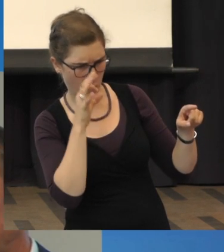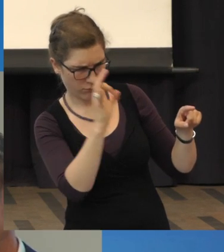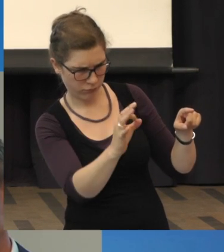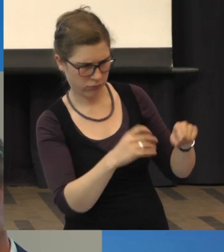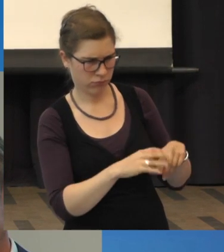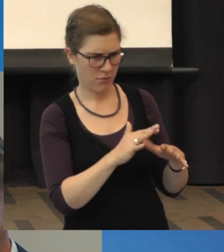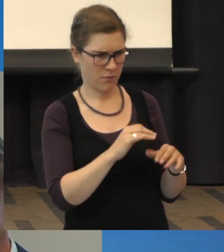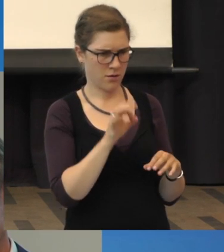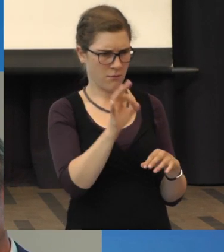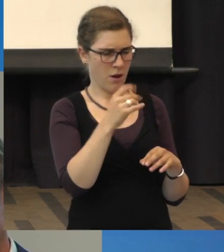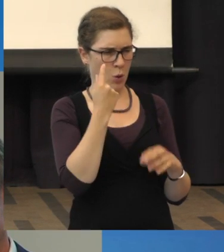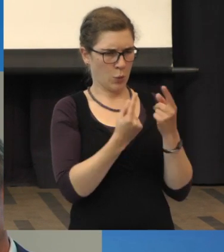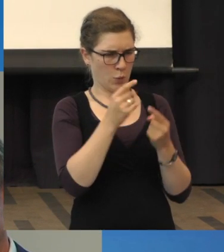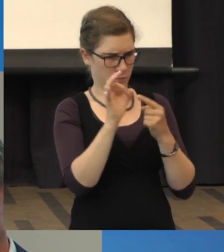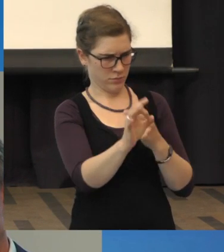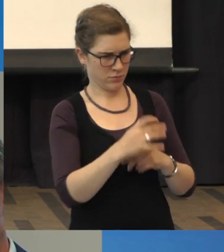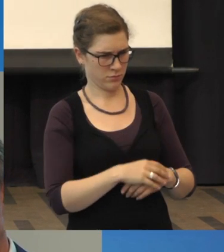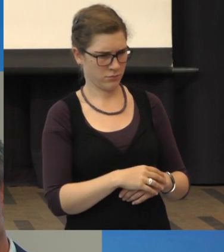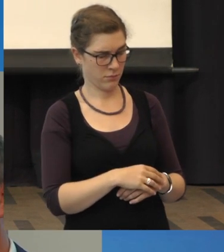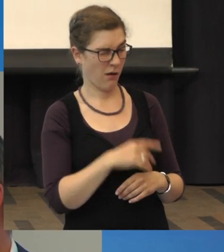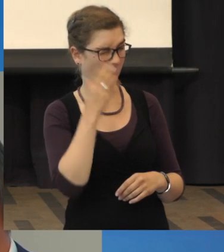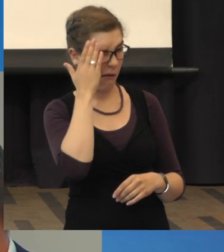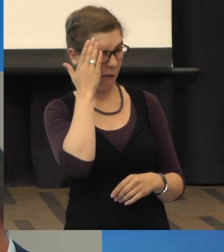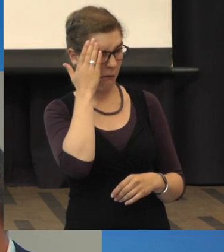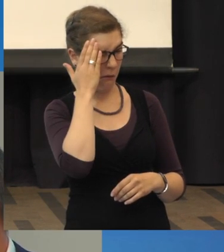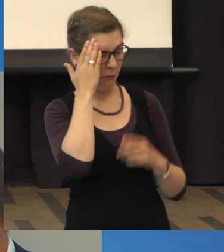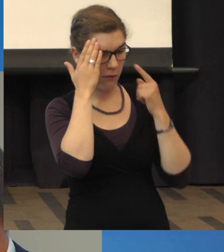Und wenn ich mit dem einen Auge drauf gucke, dann ist der Punkt weg.